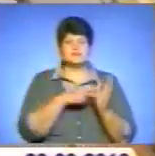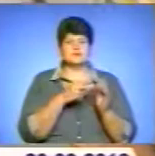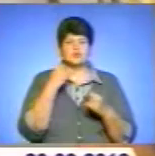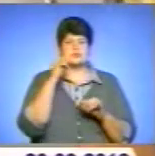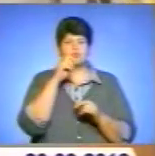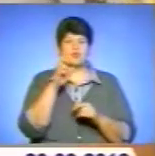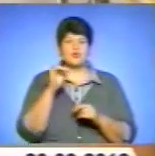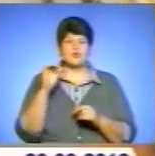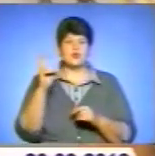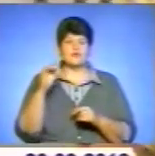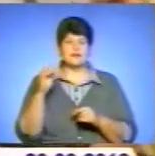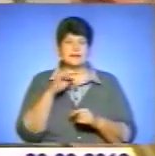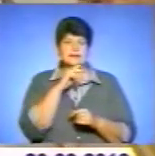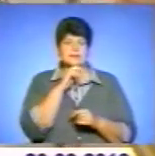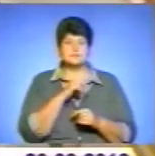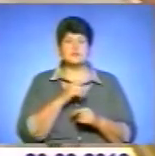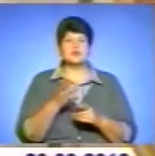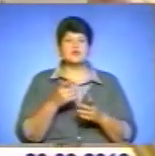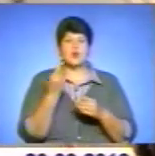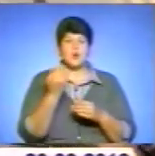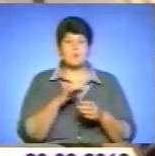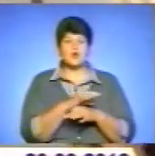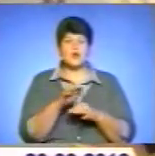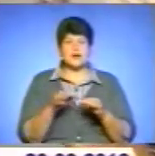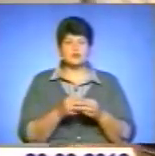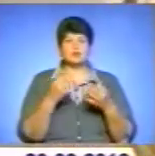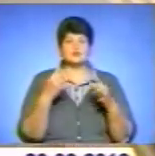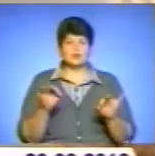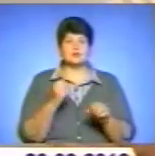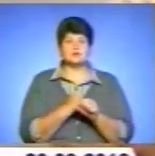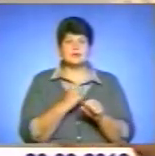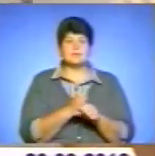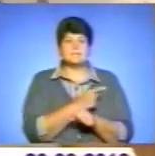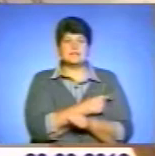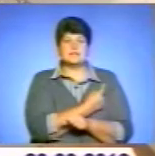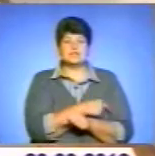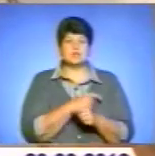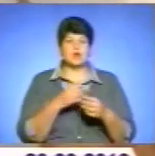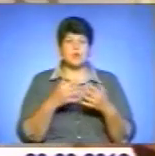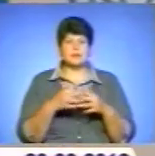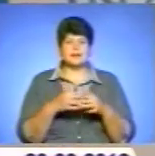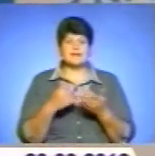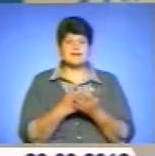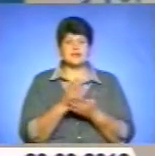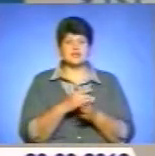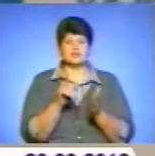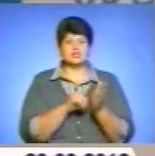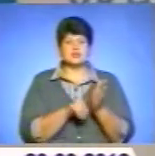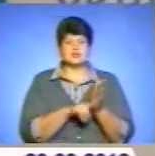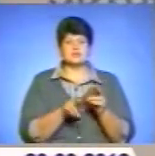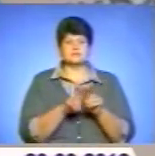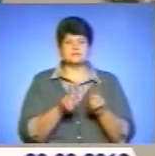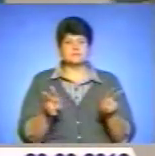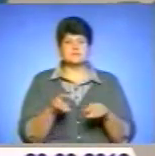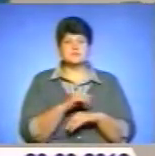Автор ідеї стверджує, що його проєкт дозволить виробляти медичне обладнання якісніше і дешевше за кордонних аналогів,